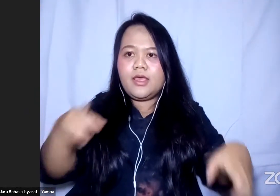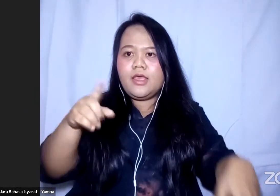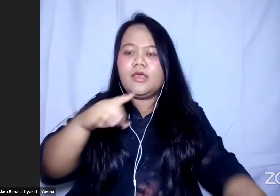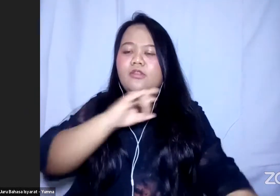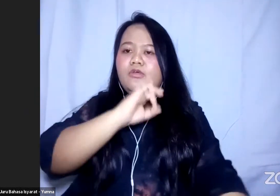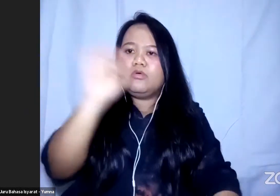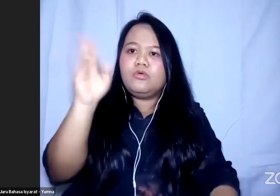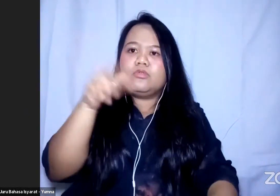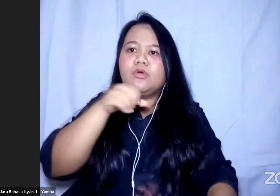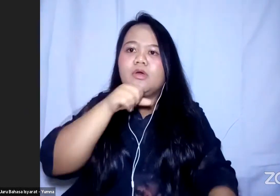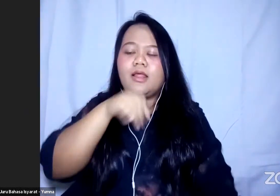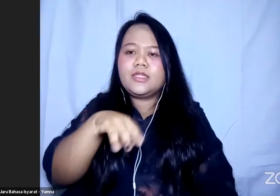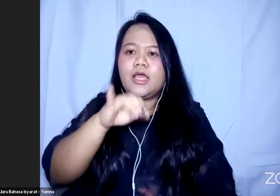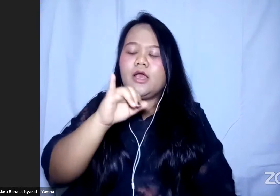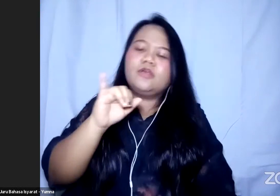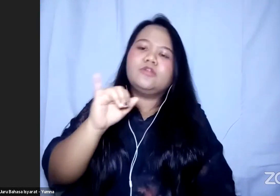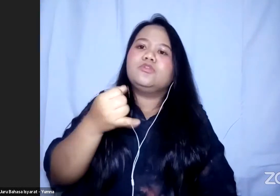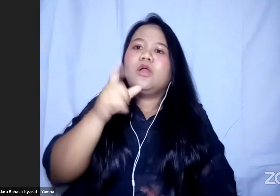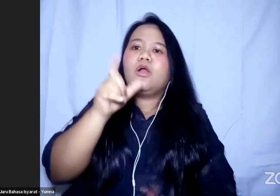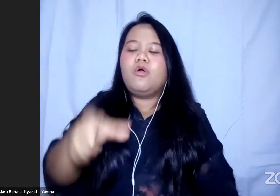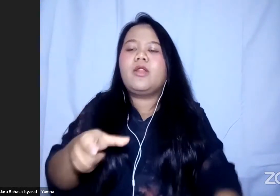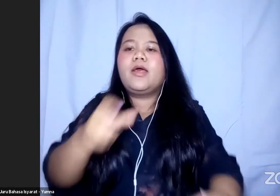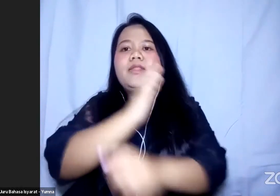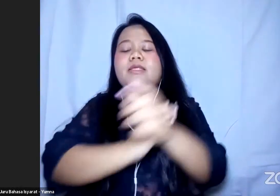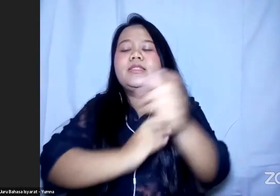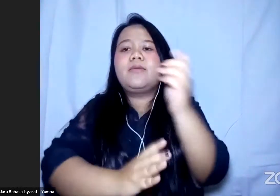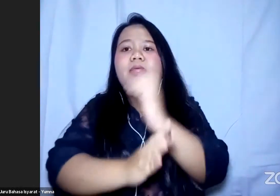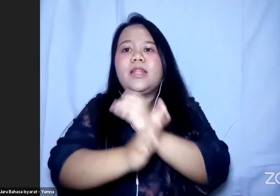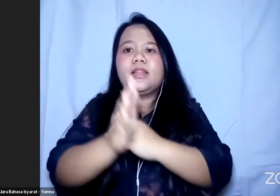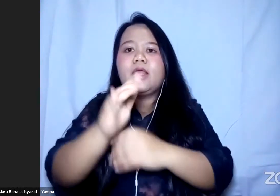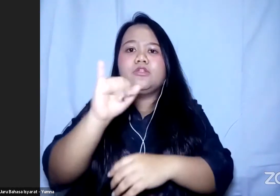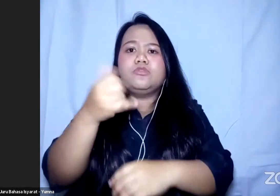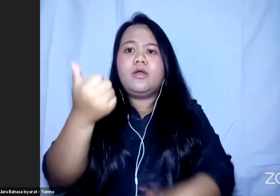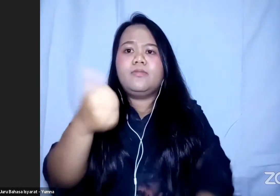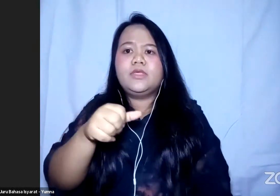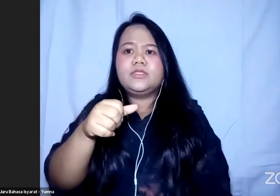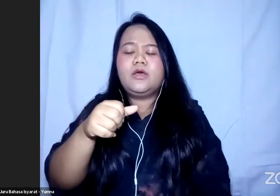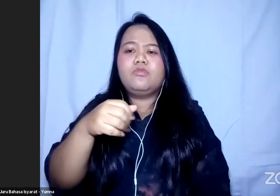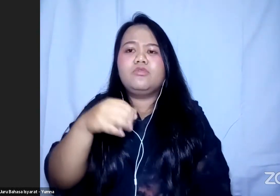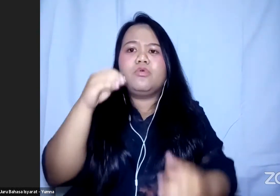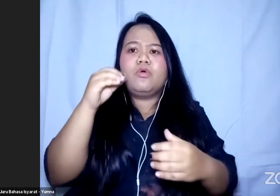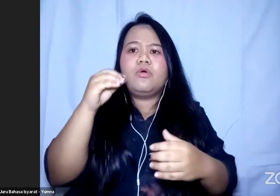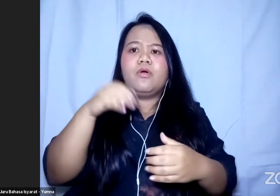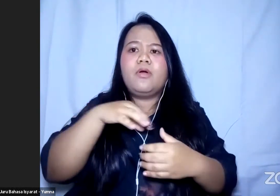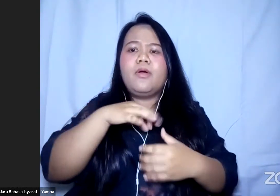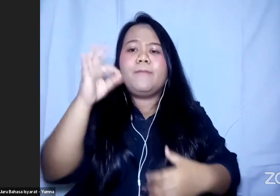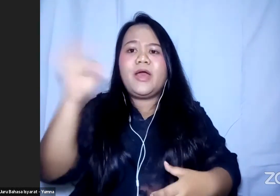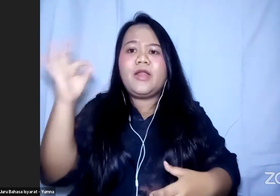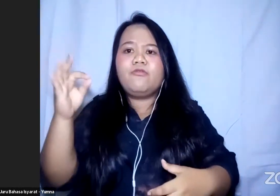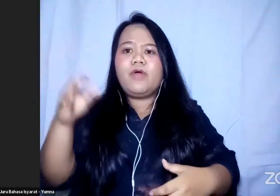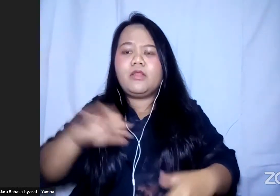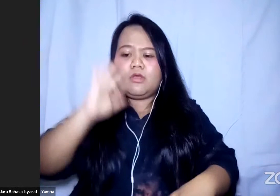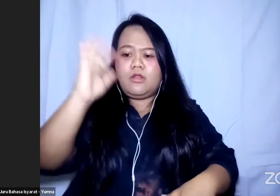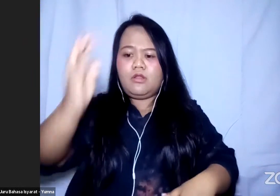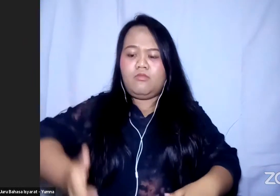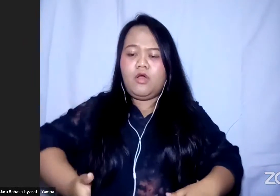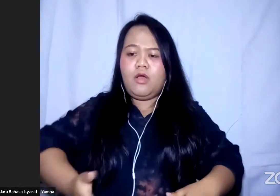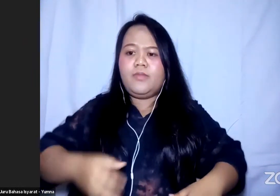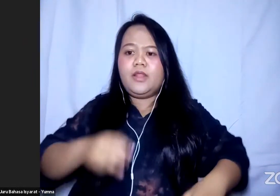untuk lansia Dan orang dengan disabilitas Juga bisa dimanfaatkan oleh ibu hamil trimester 3